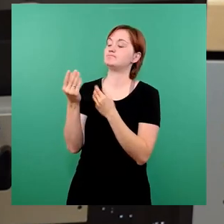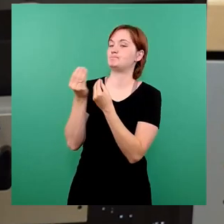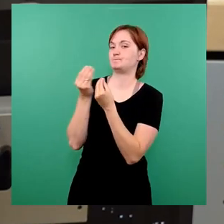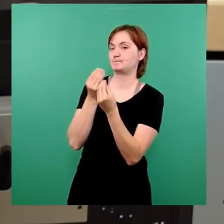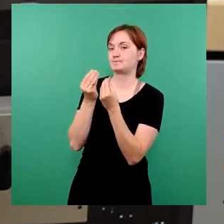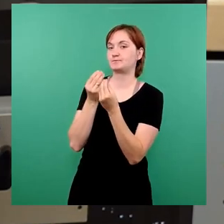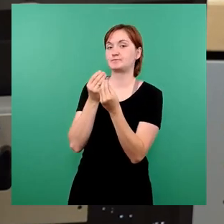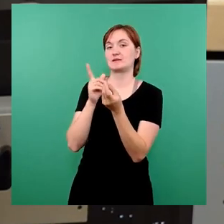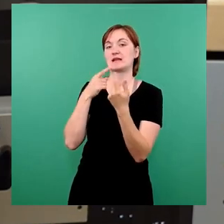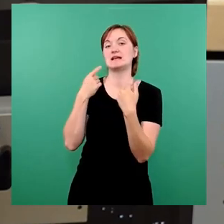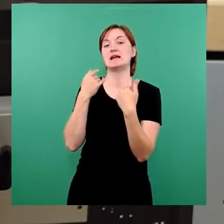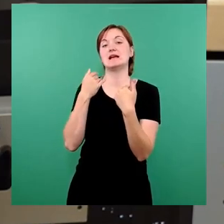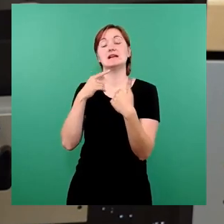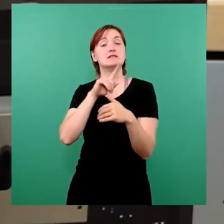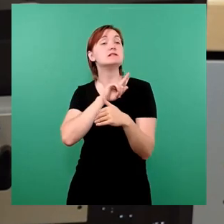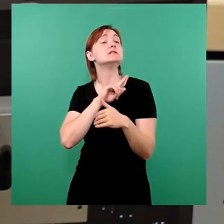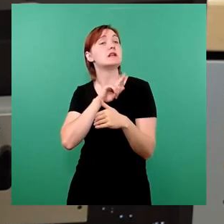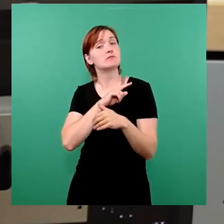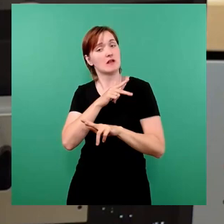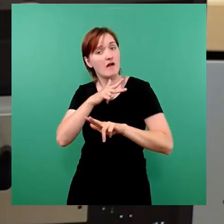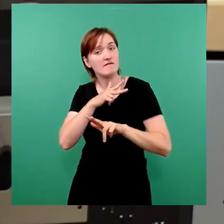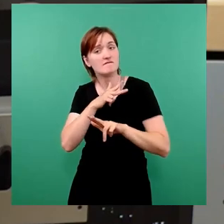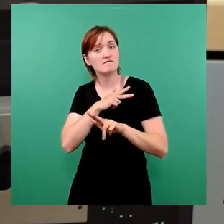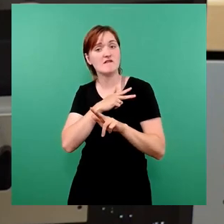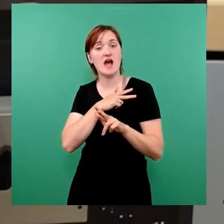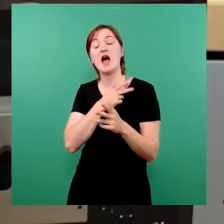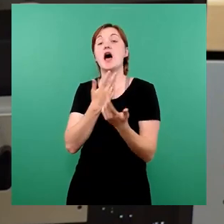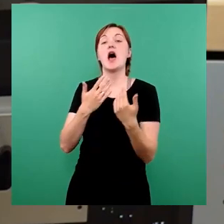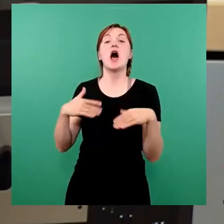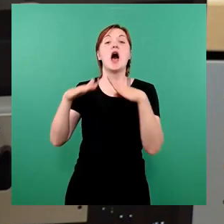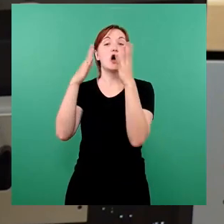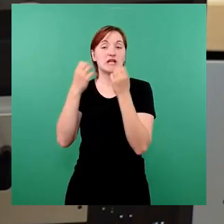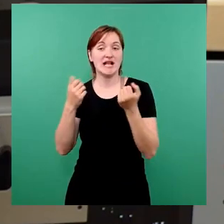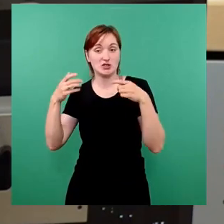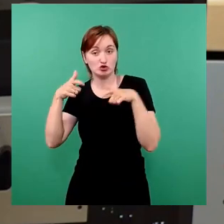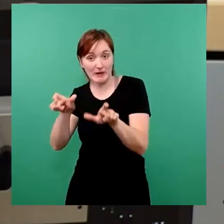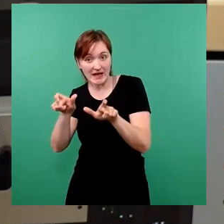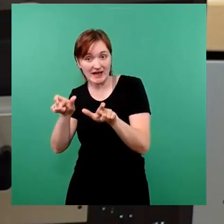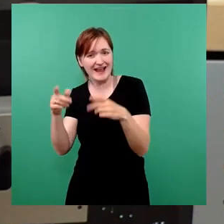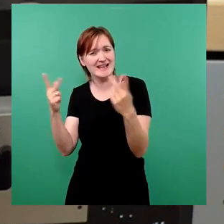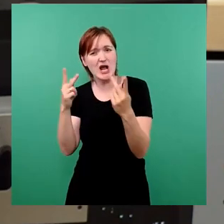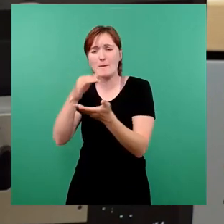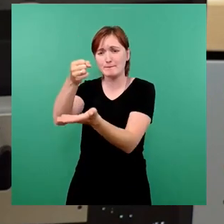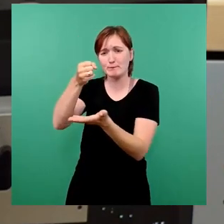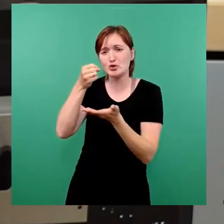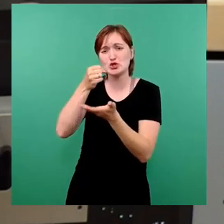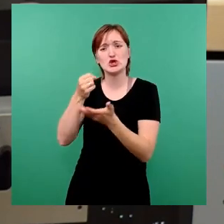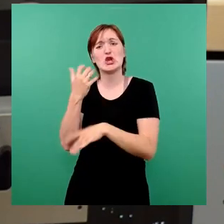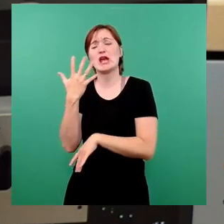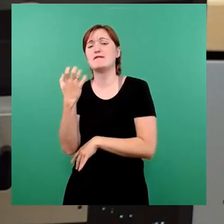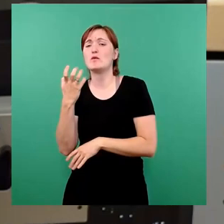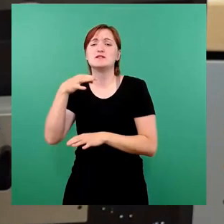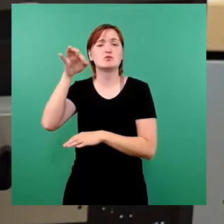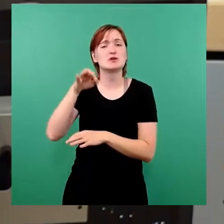bei einer ausgerufenen und von mir durchaus ernst genommenen Haushaltssperre und das nun, ob nun mit einem Budget von 50 Prozent,